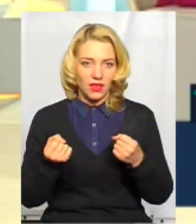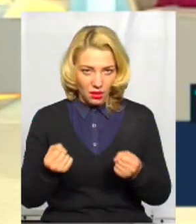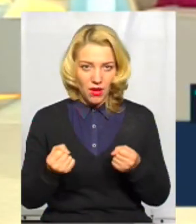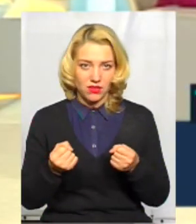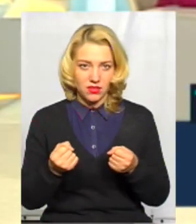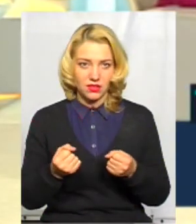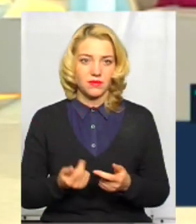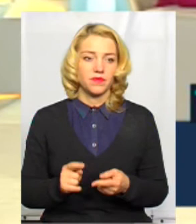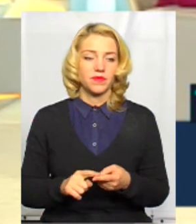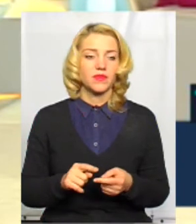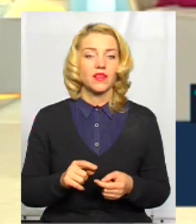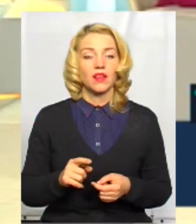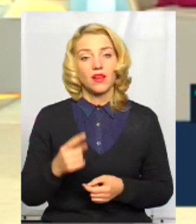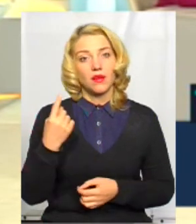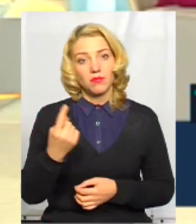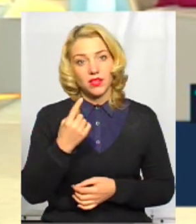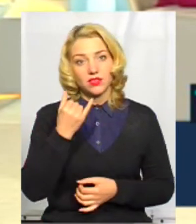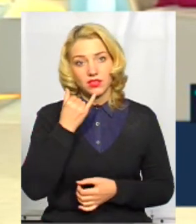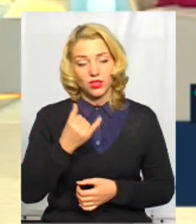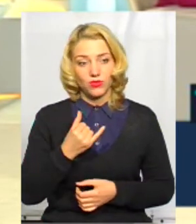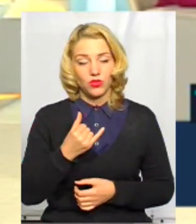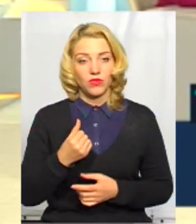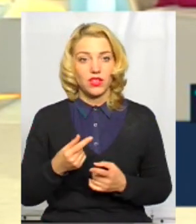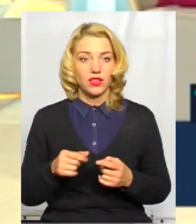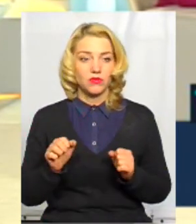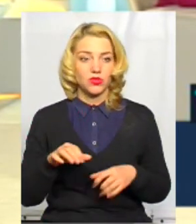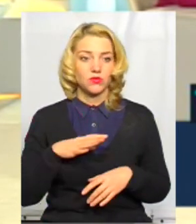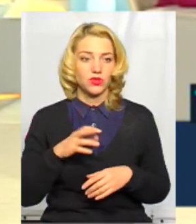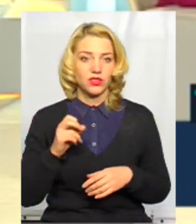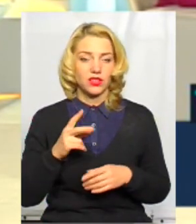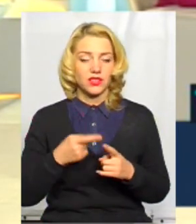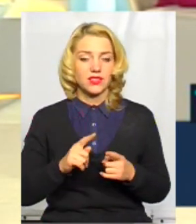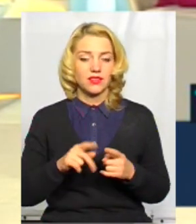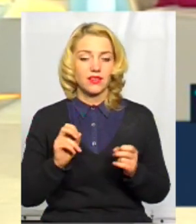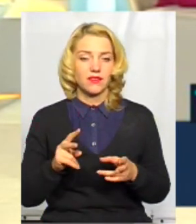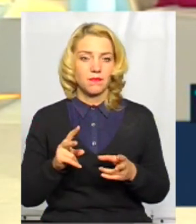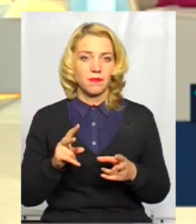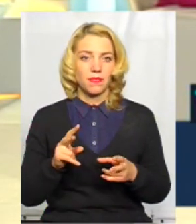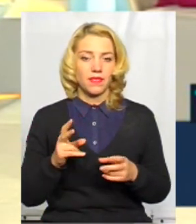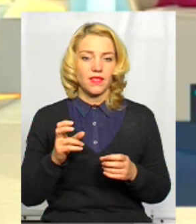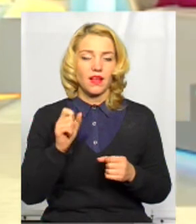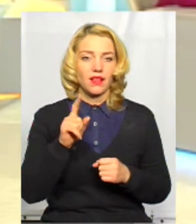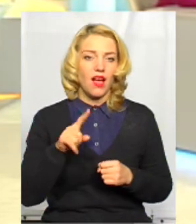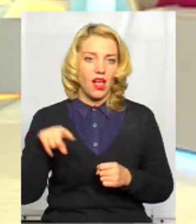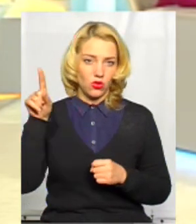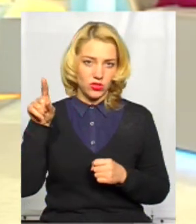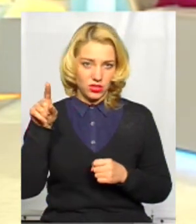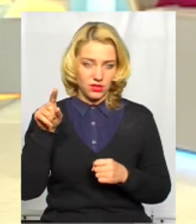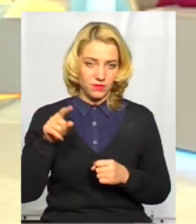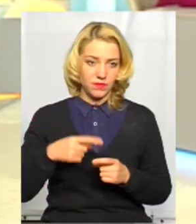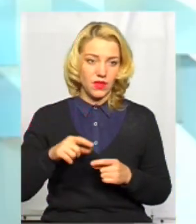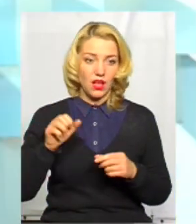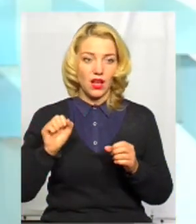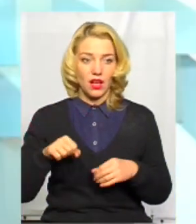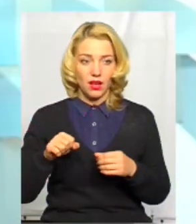може і з іншими? Ті, що першими, аби, що я телефонувала, знаєте, це був жест, треба було поставити галочку, я ж зателефонував, а